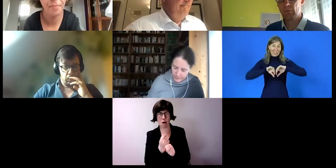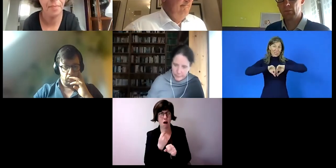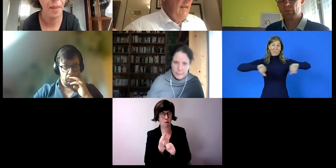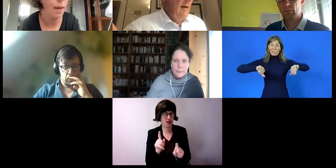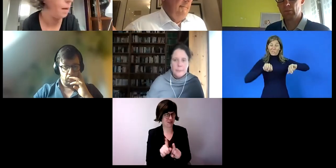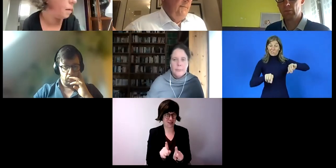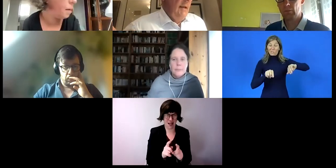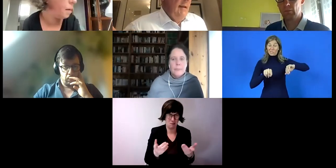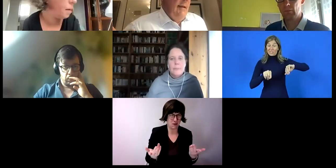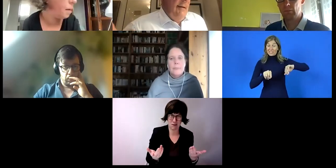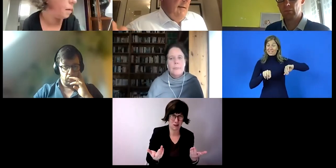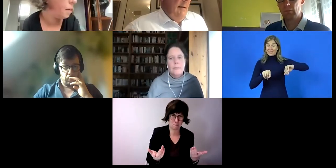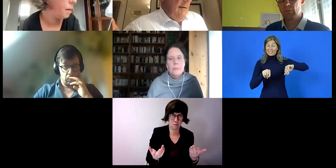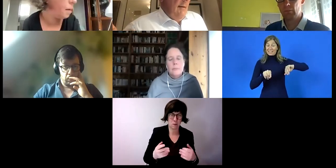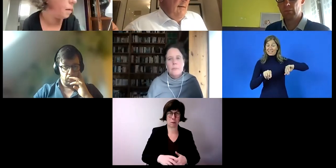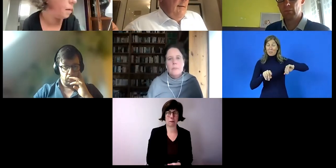Ja.